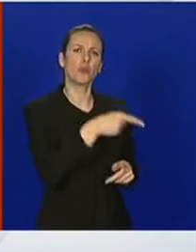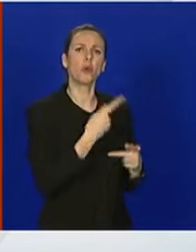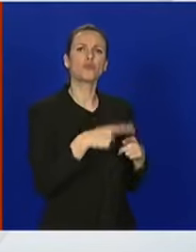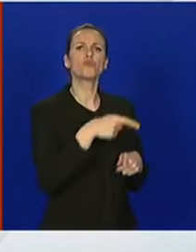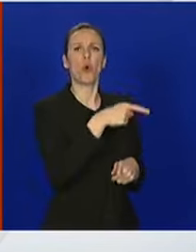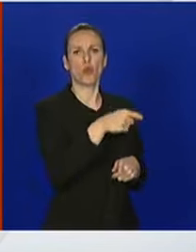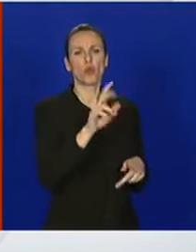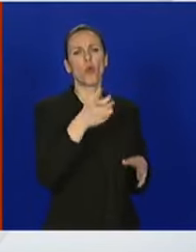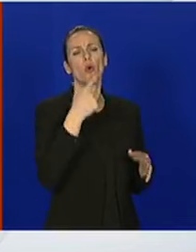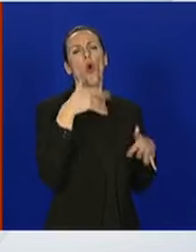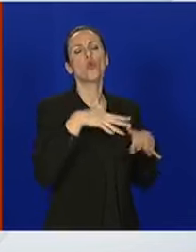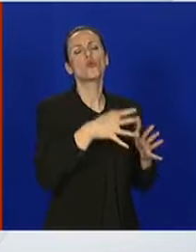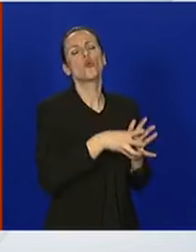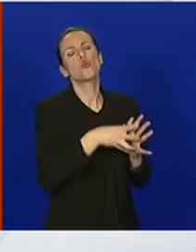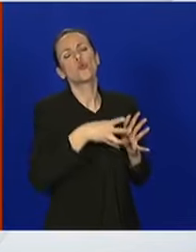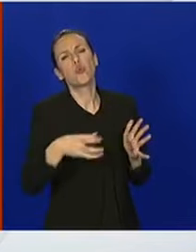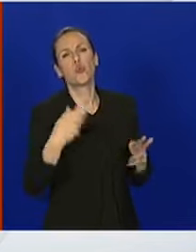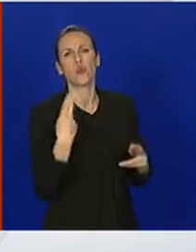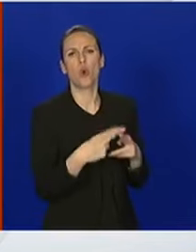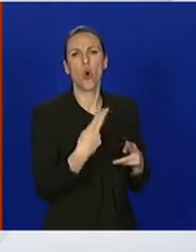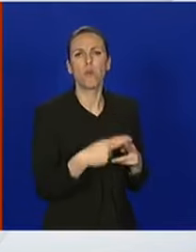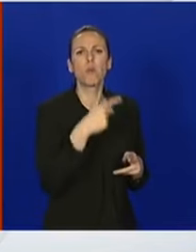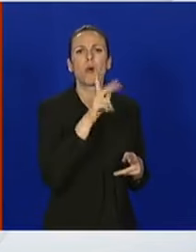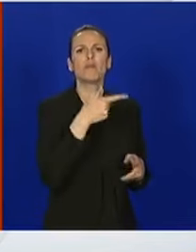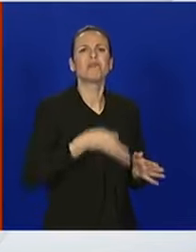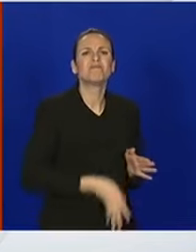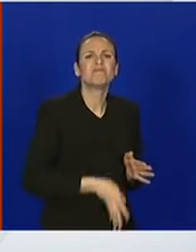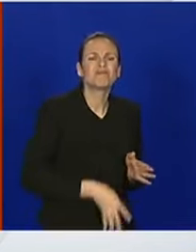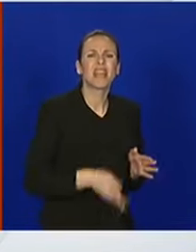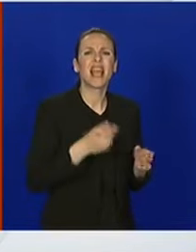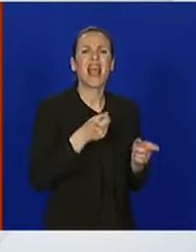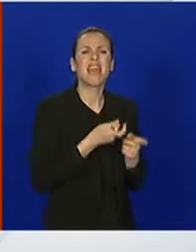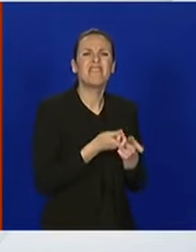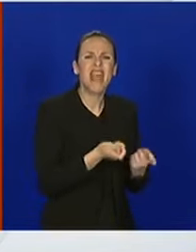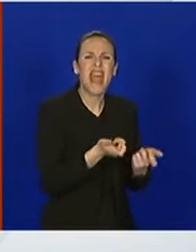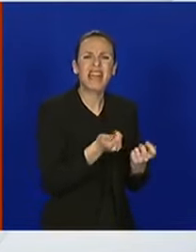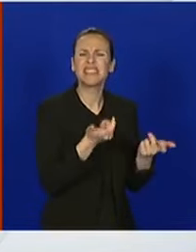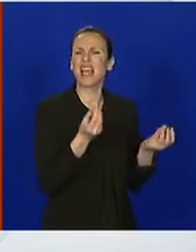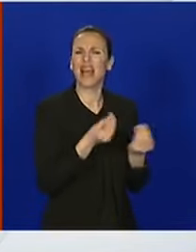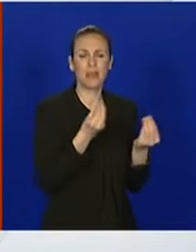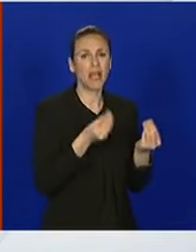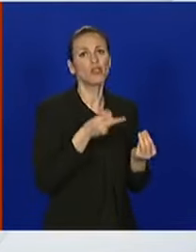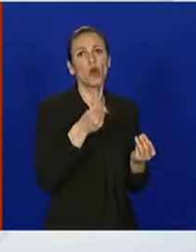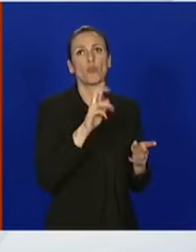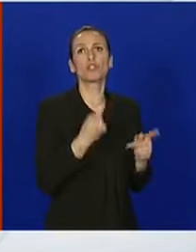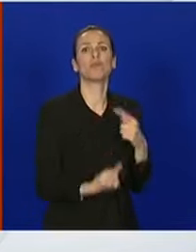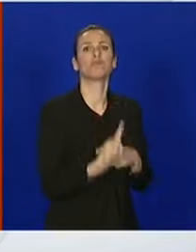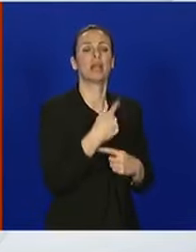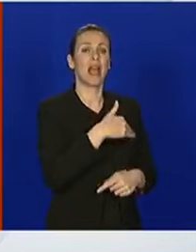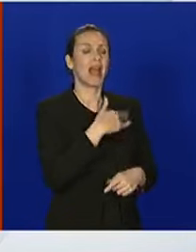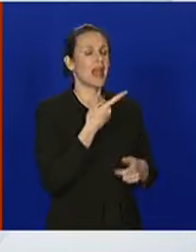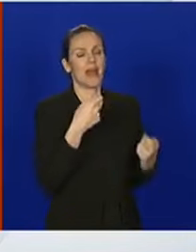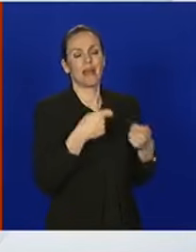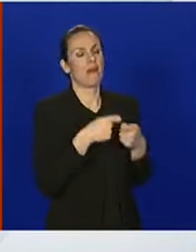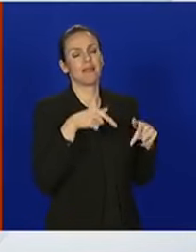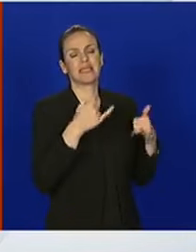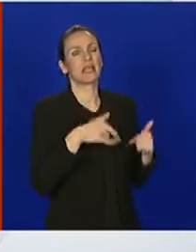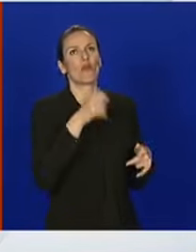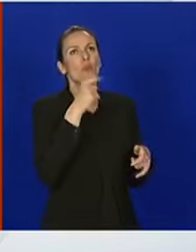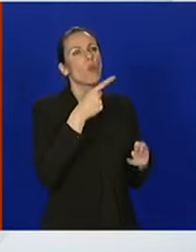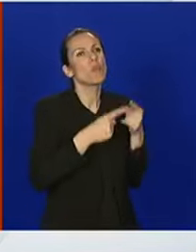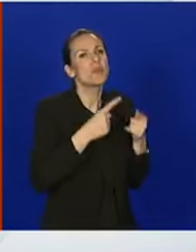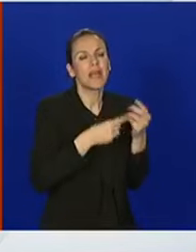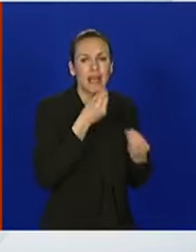tamo nalaze kronični bolestnici koji imaju urinarne infekcije itd. U svakom slučaju, ovo nije mjesto da ulazimo u detalje.